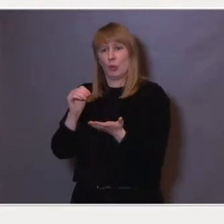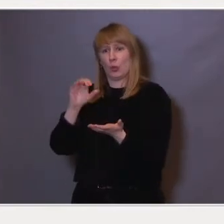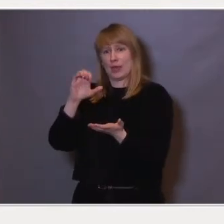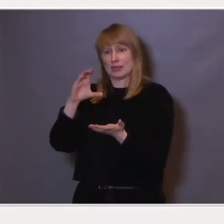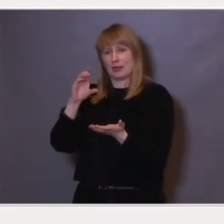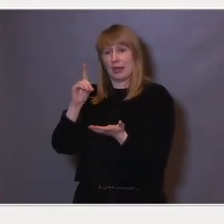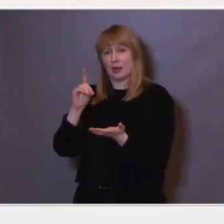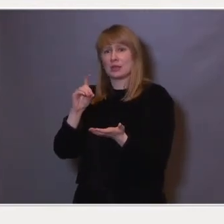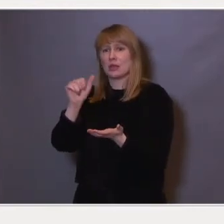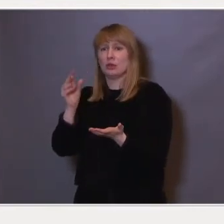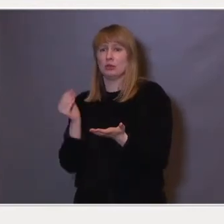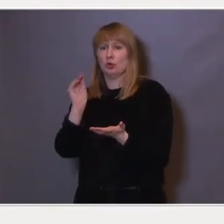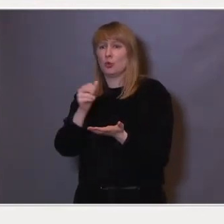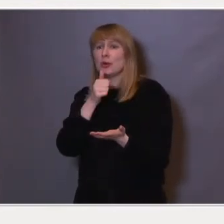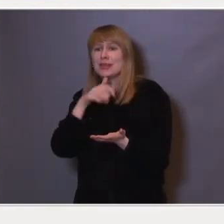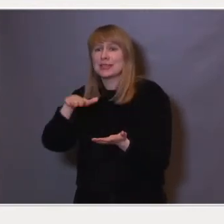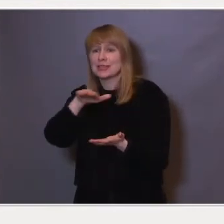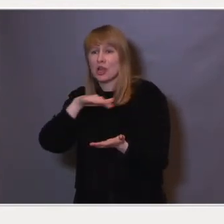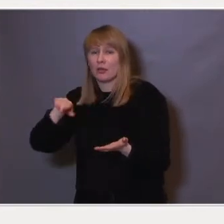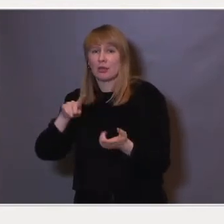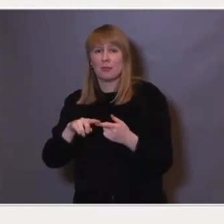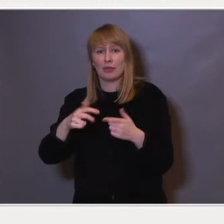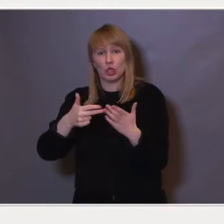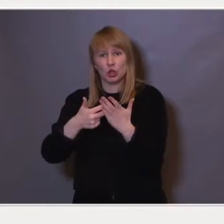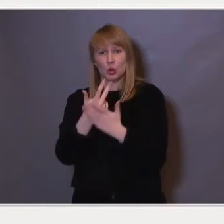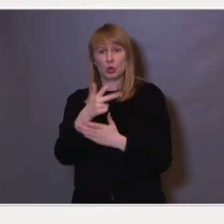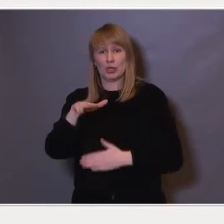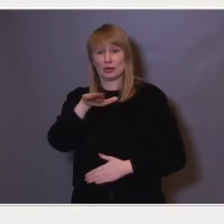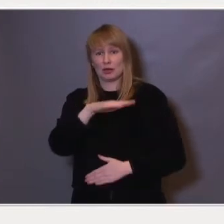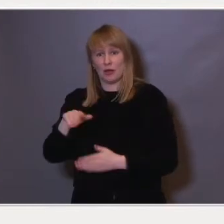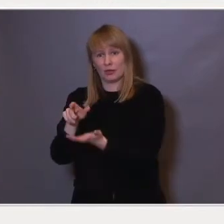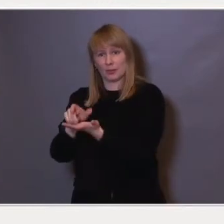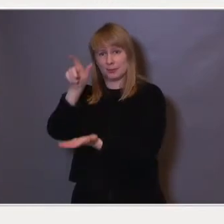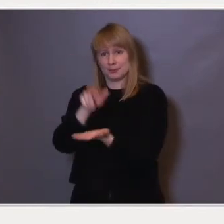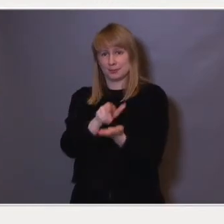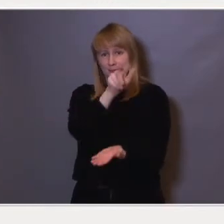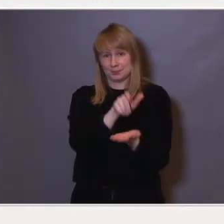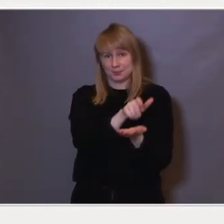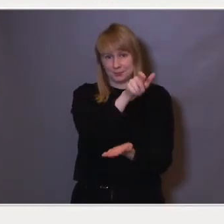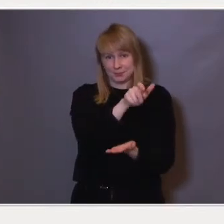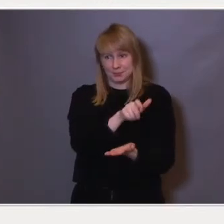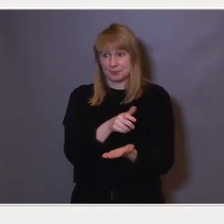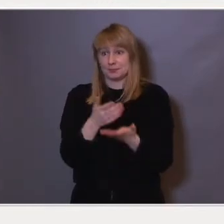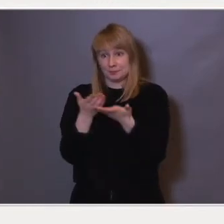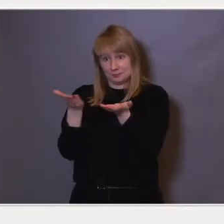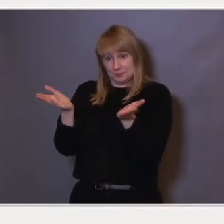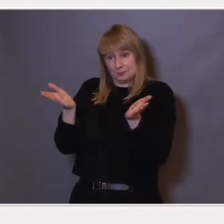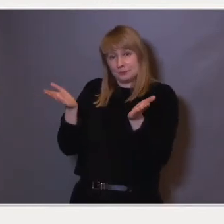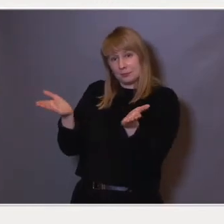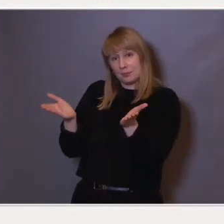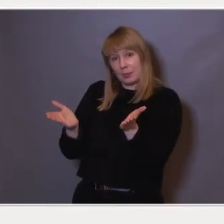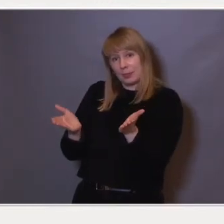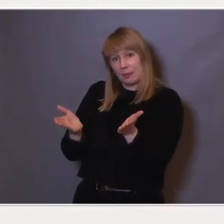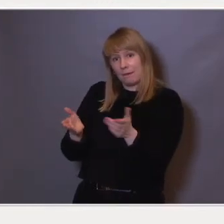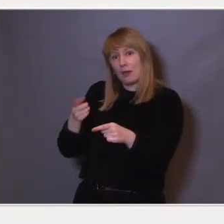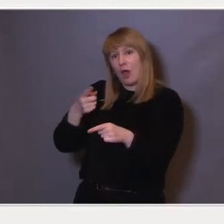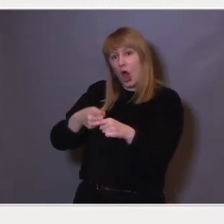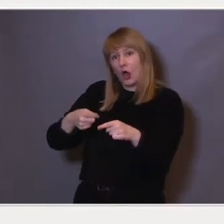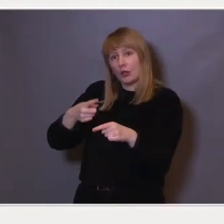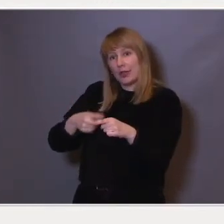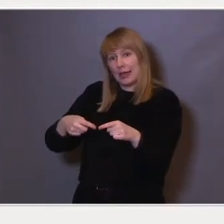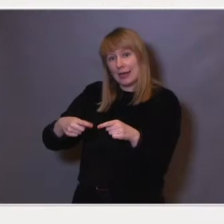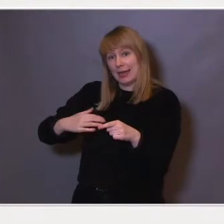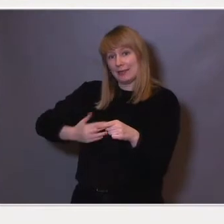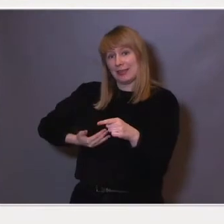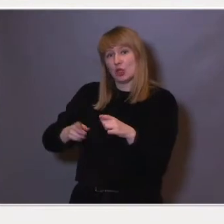skal sørge for å få Island inn igjen. Men de andre nordiske landene er med. Og det vi ser her, det er andelen kvinner